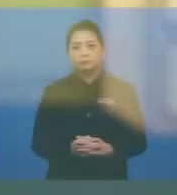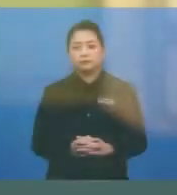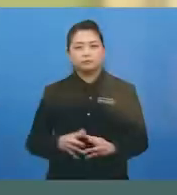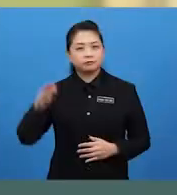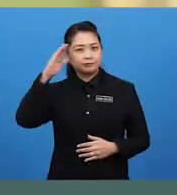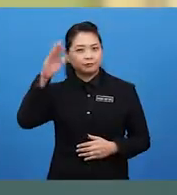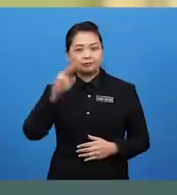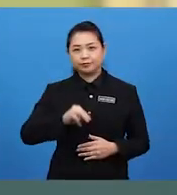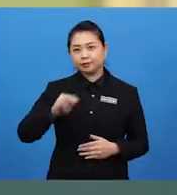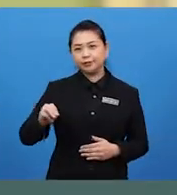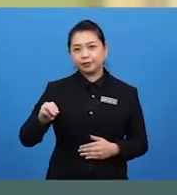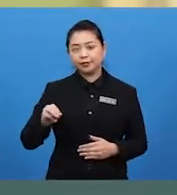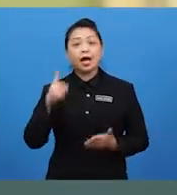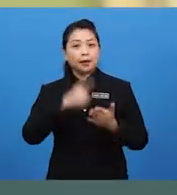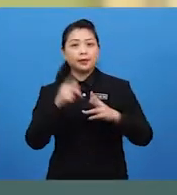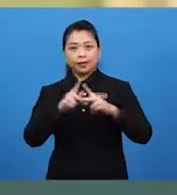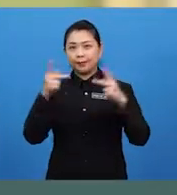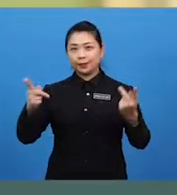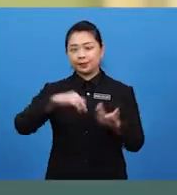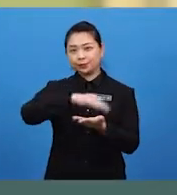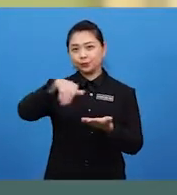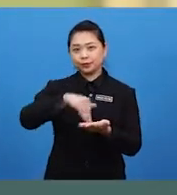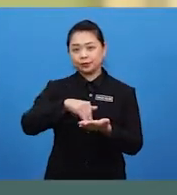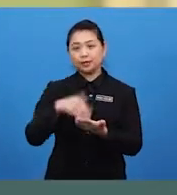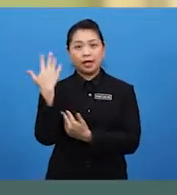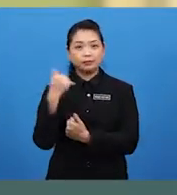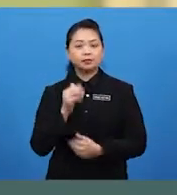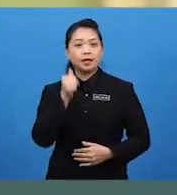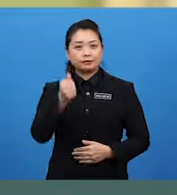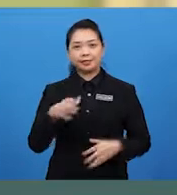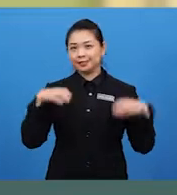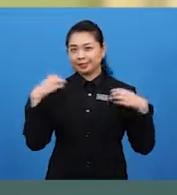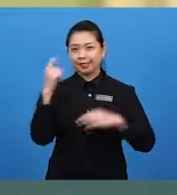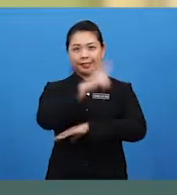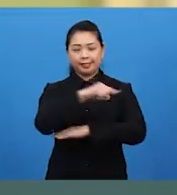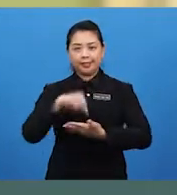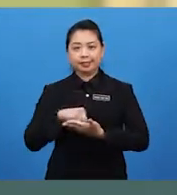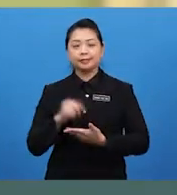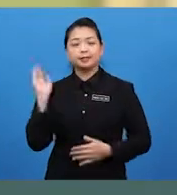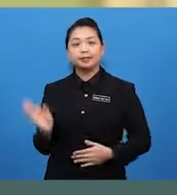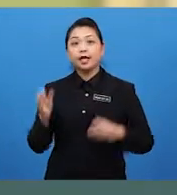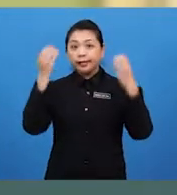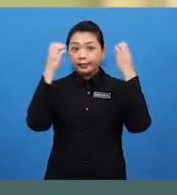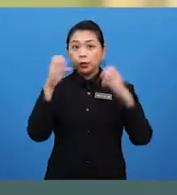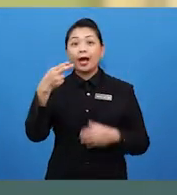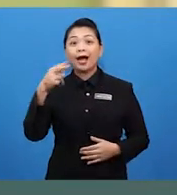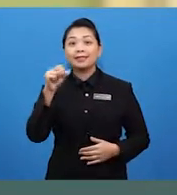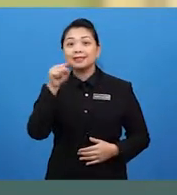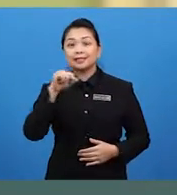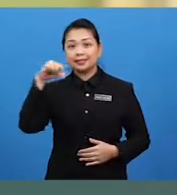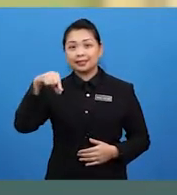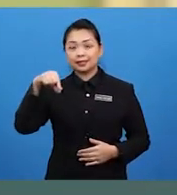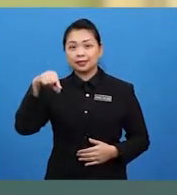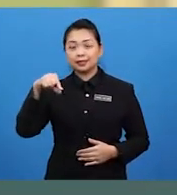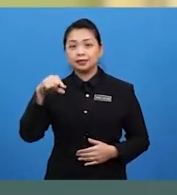Hai, murid-murid. Apa khabar semua? Semoga anda ceria pada hari ini. Saya, Cikgu Muhammad Haziq dari SMK